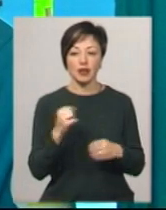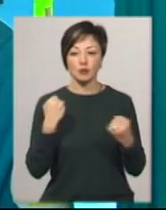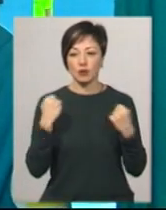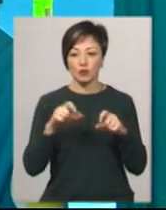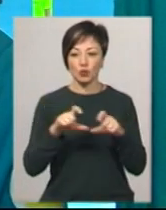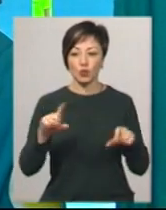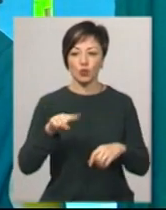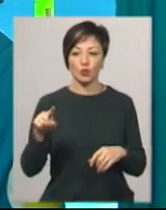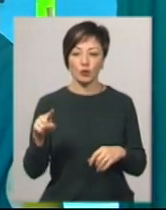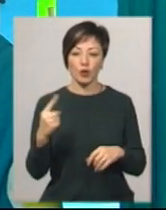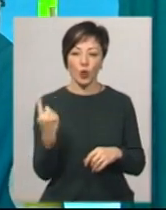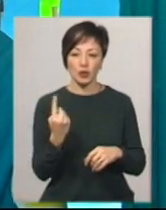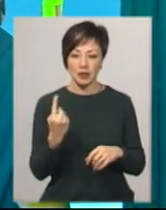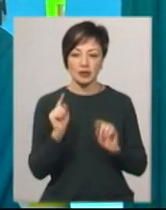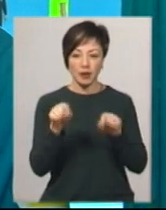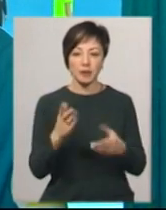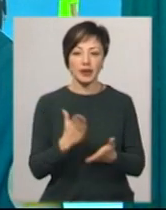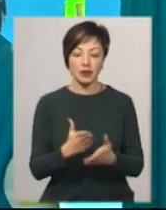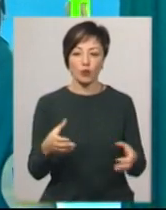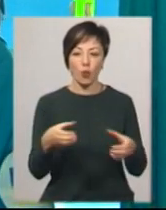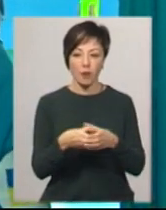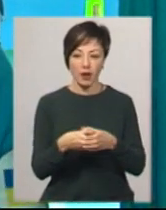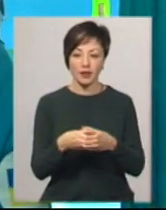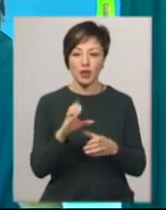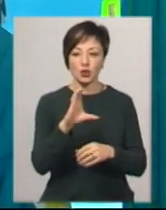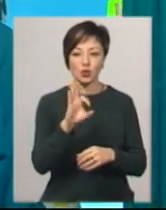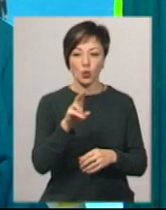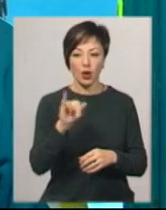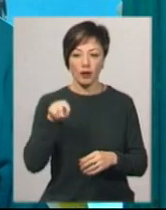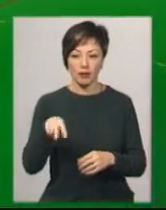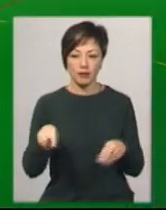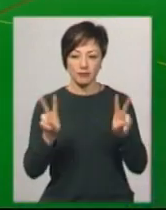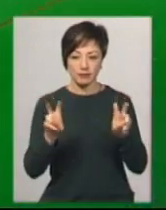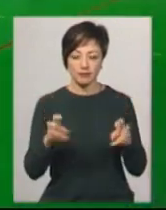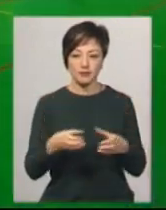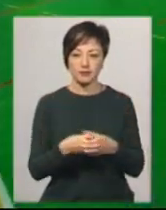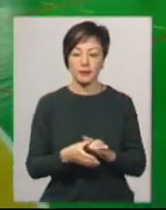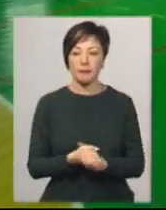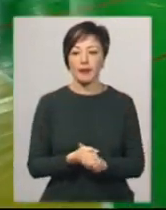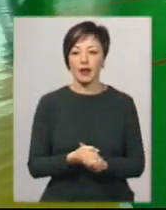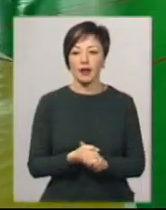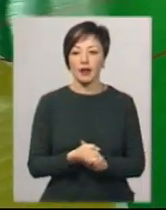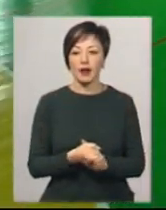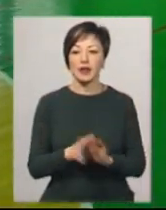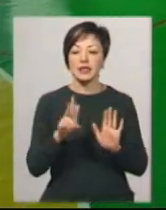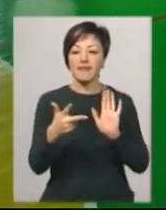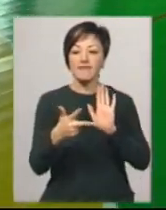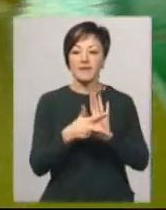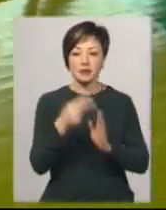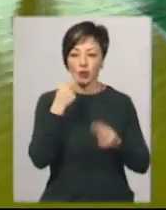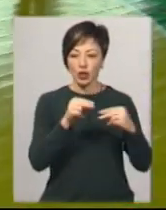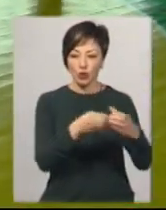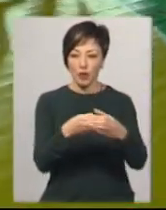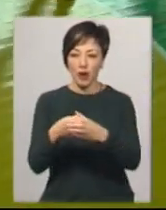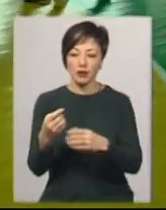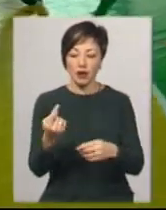США, номер один, там є команда, і «Сокел» також. До ліги плей-офф ідуть тільки вісім кращих команд від